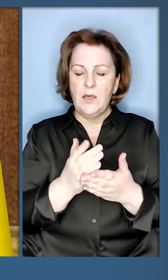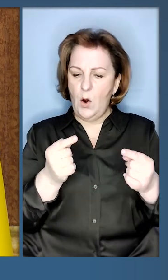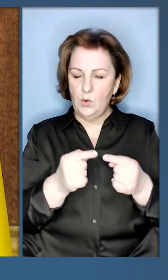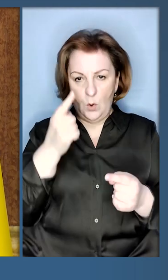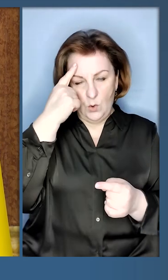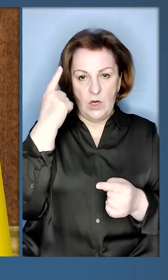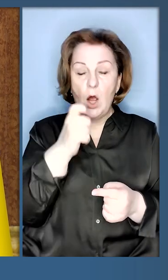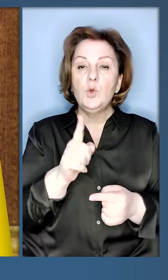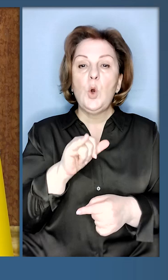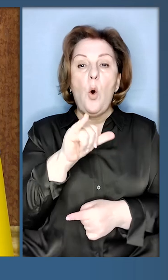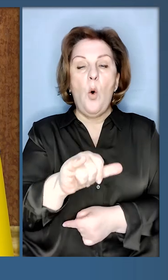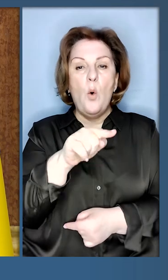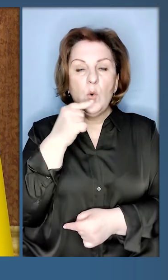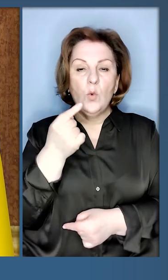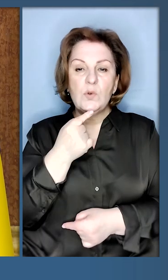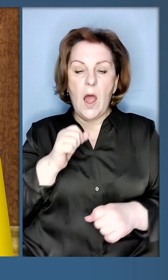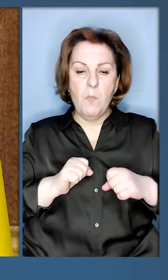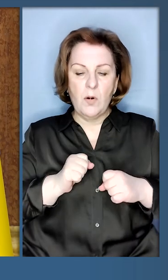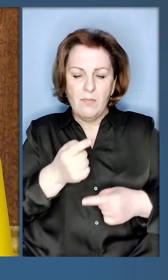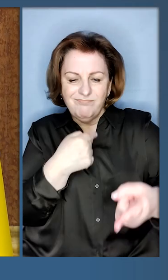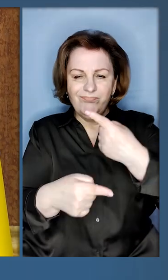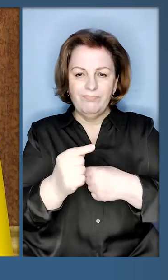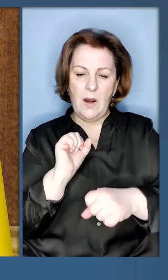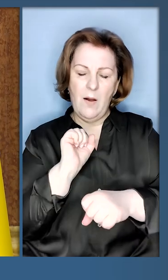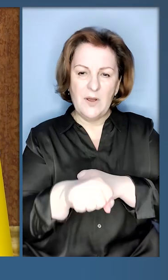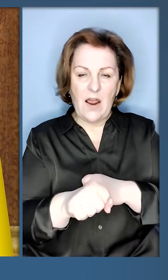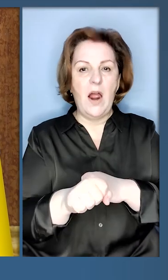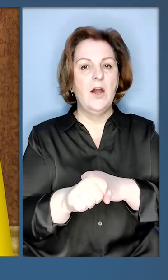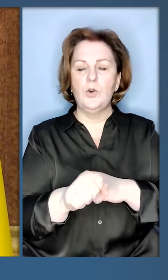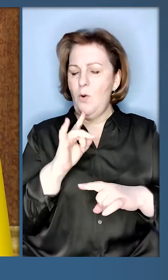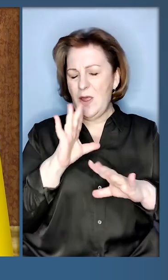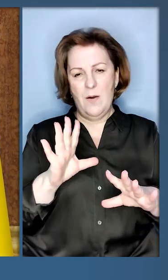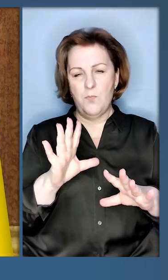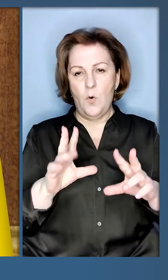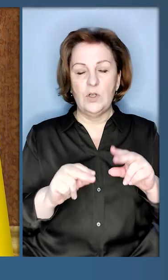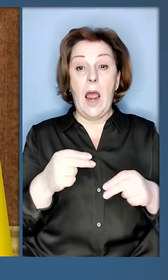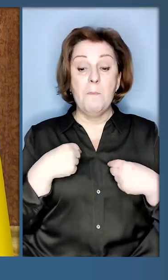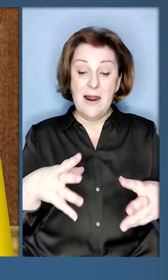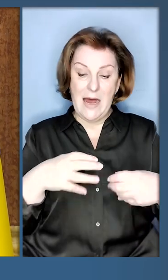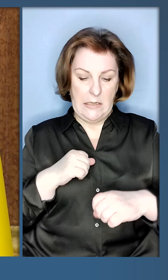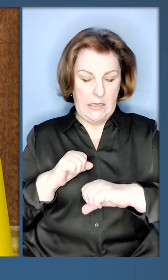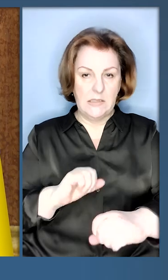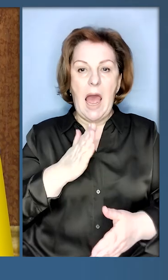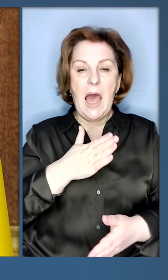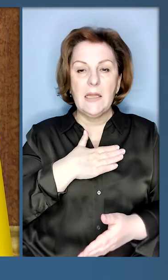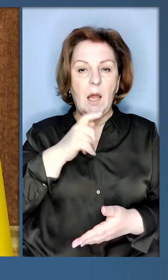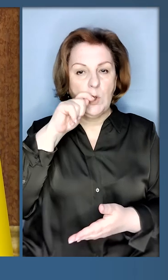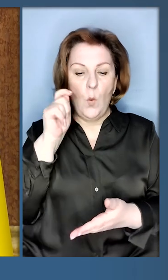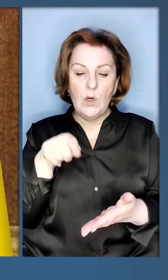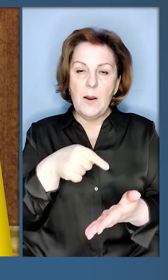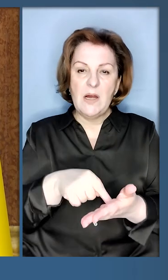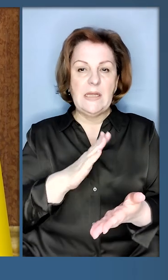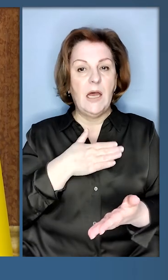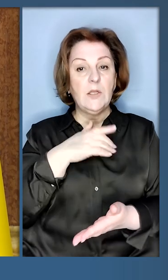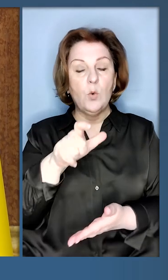у російських спроб реваншу не буде шансів. І ми разом захистимо наші українські міста, наших